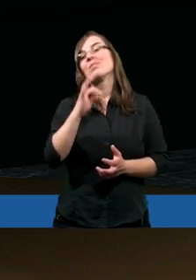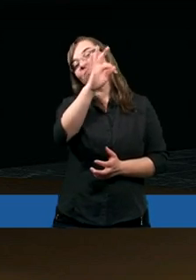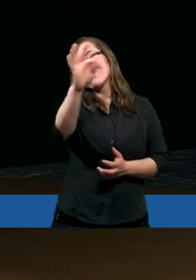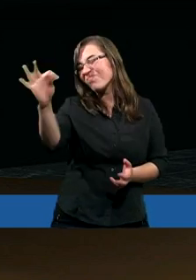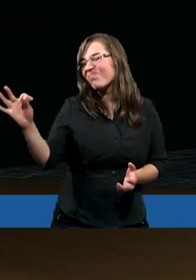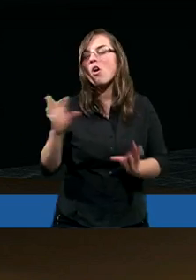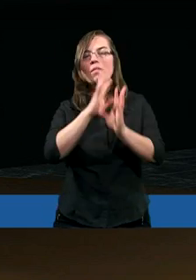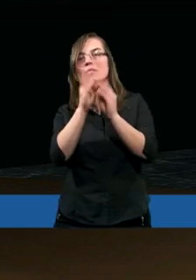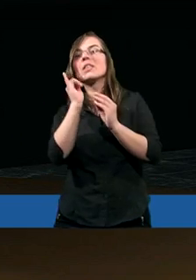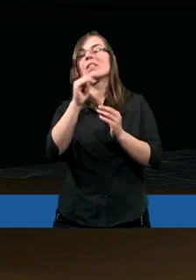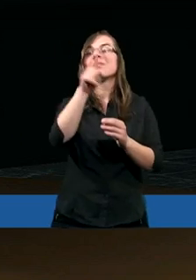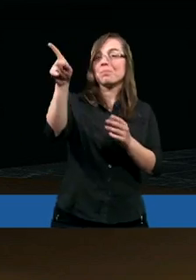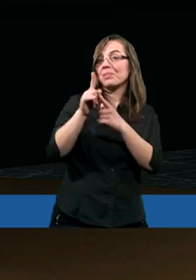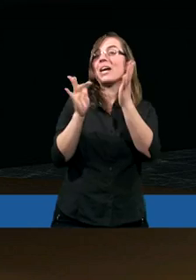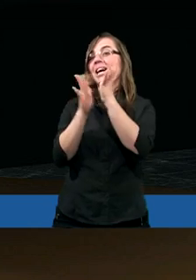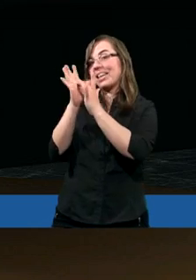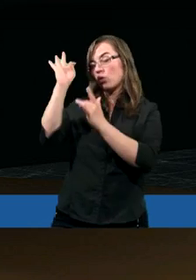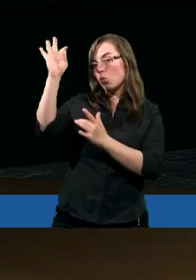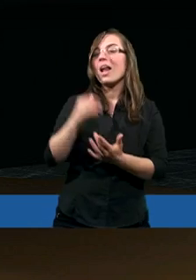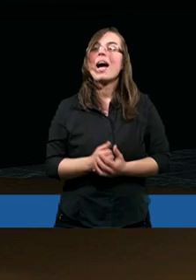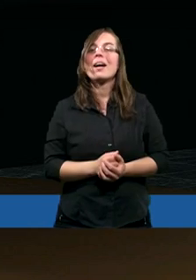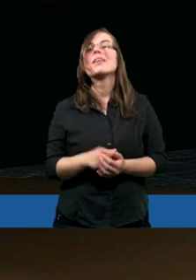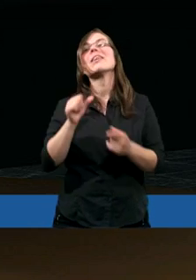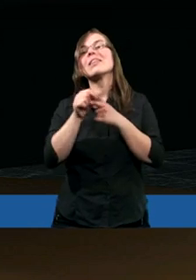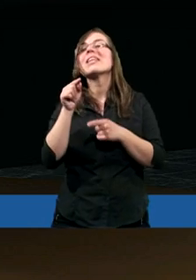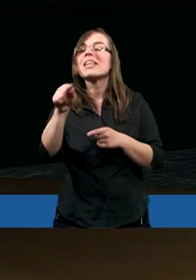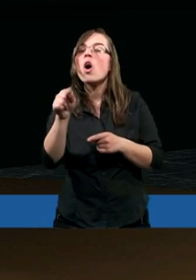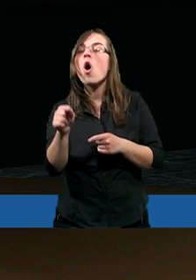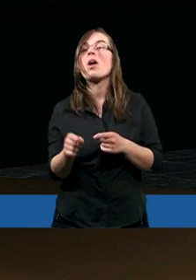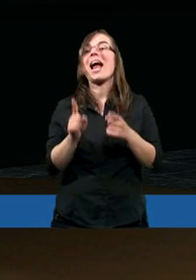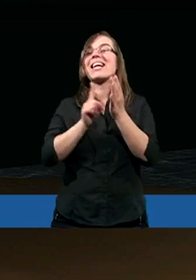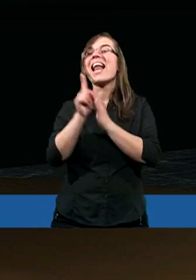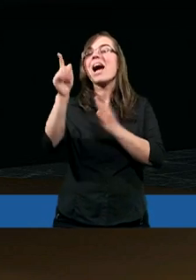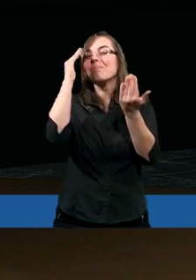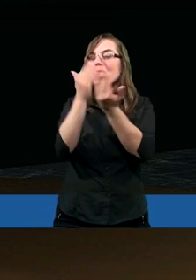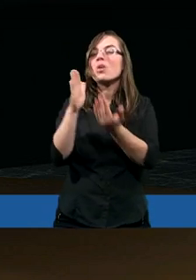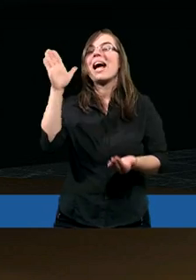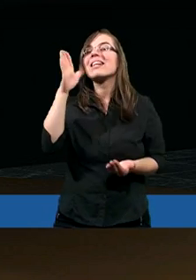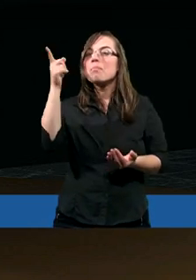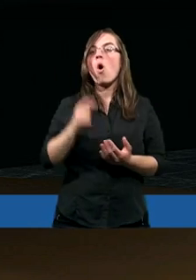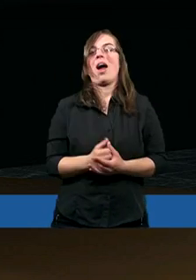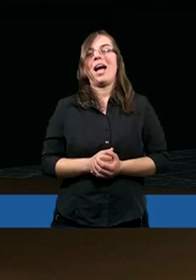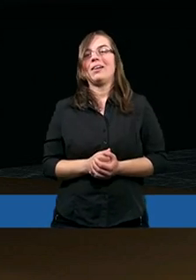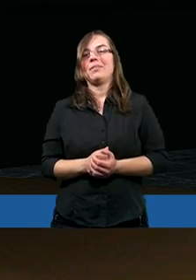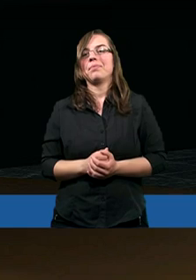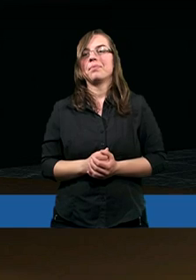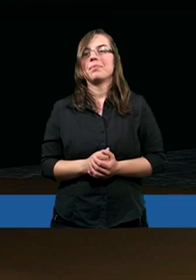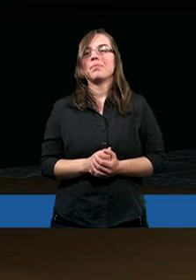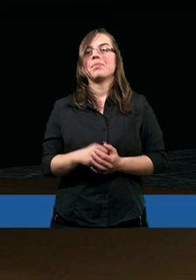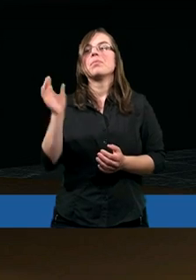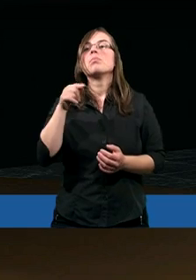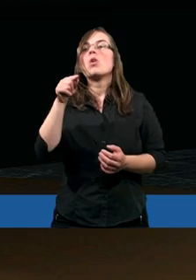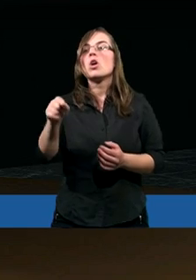swojej i tych, do których pisał, to jest ona poznaniem Boga, to według